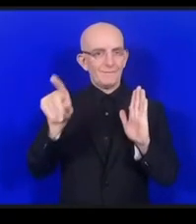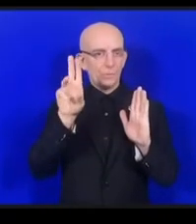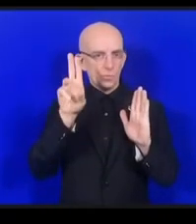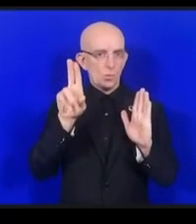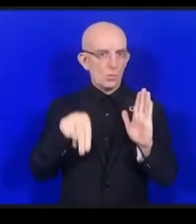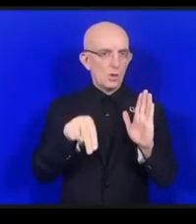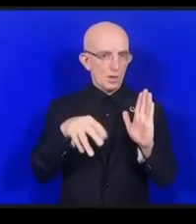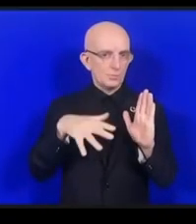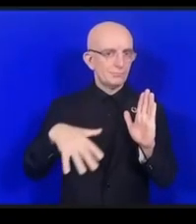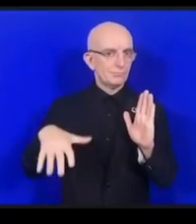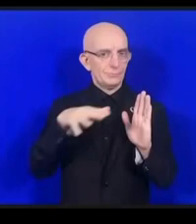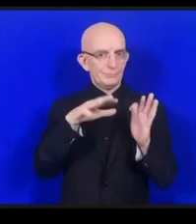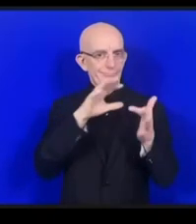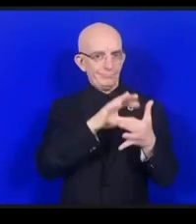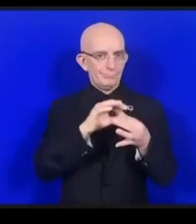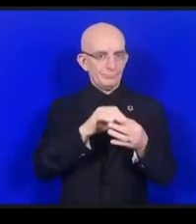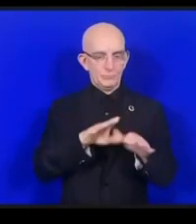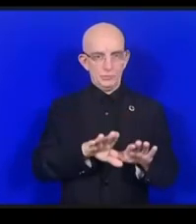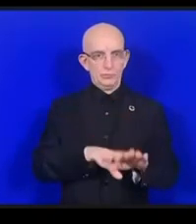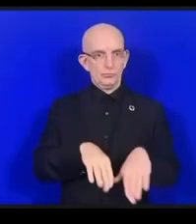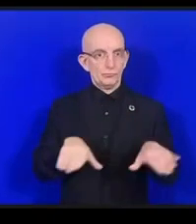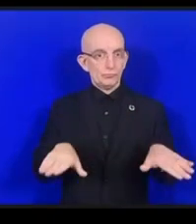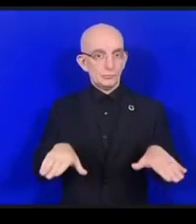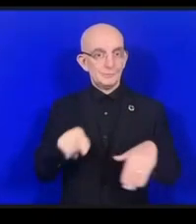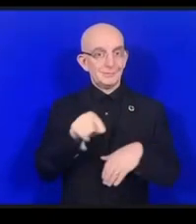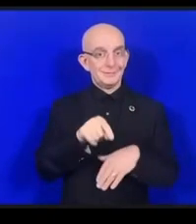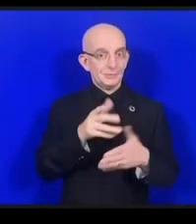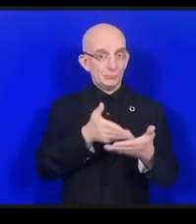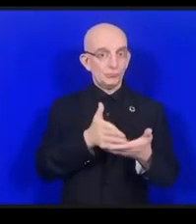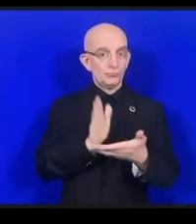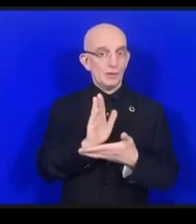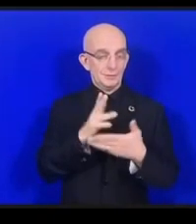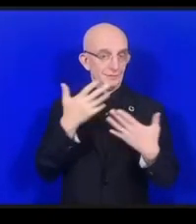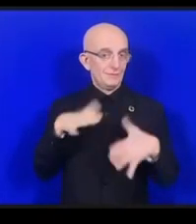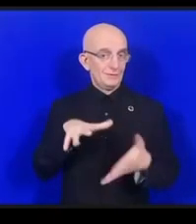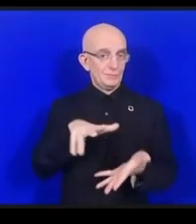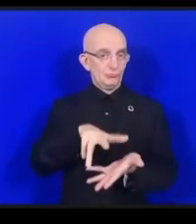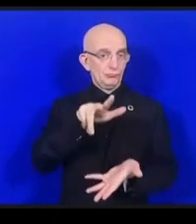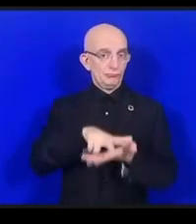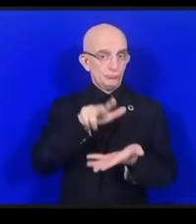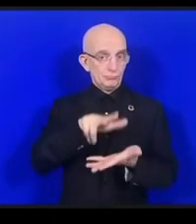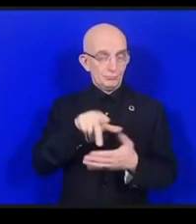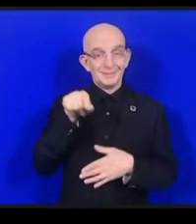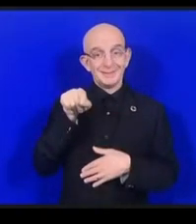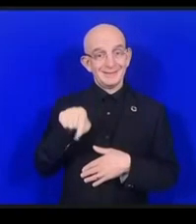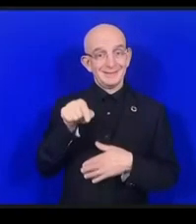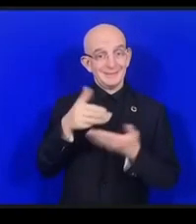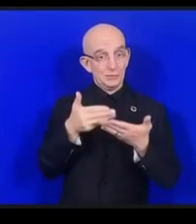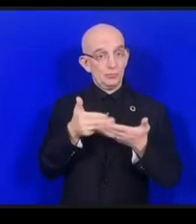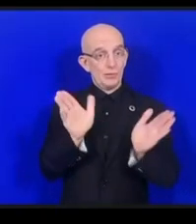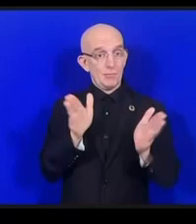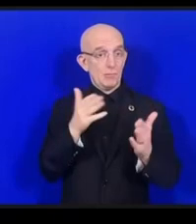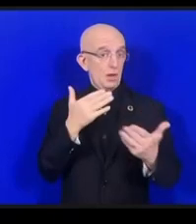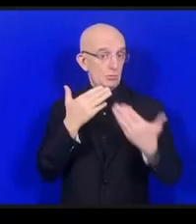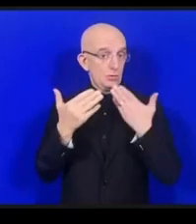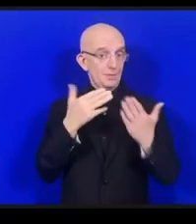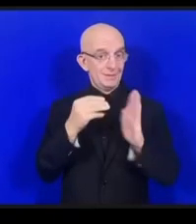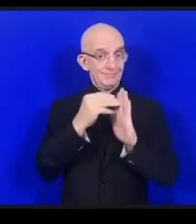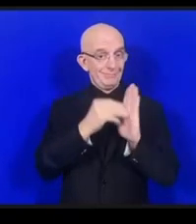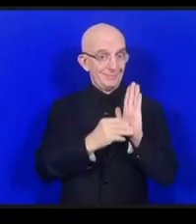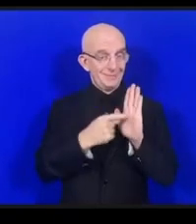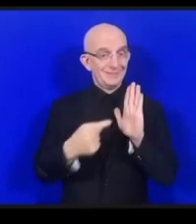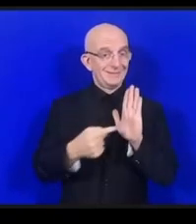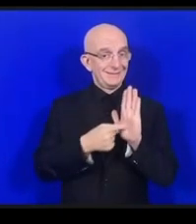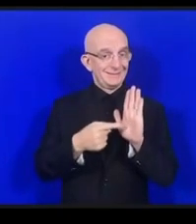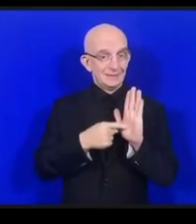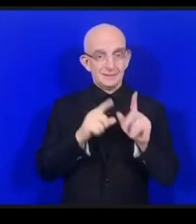法というのが採択されましたその中にはこの中には例えばそういった若